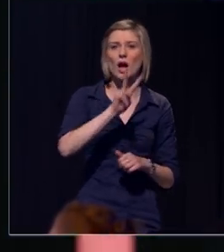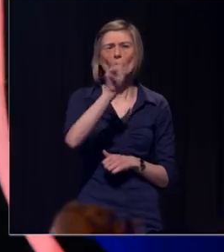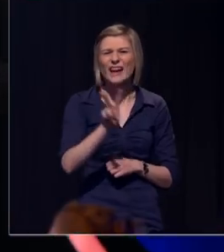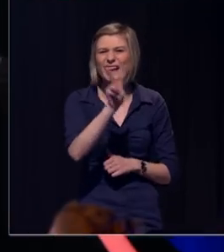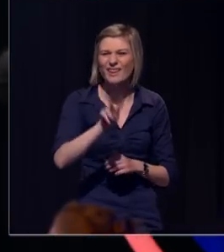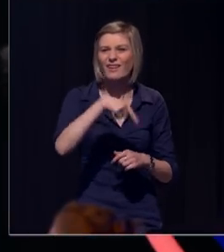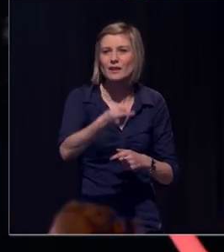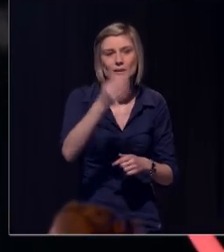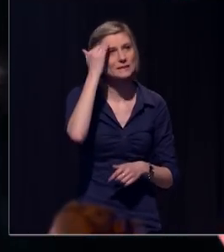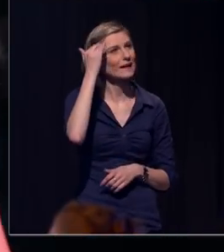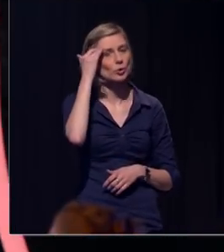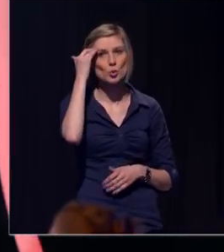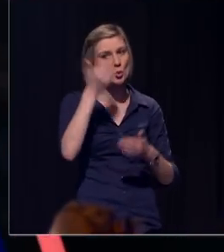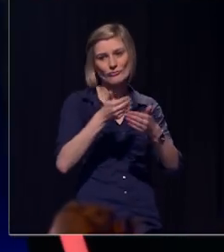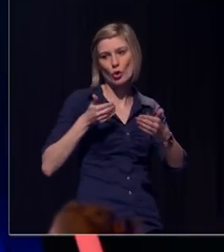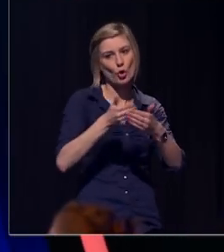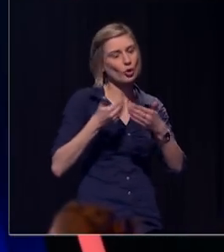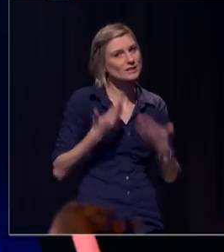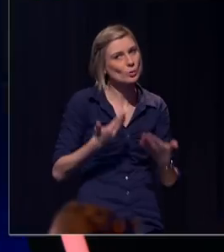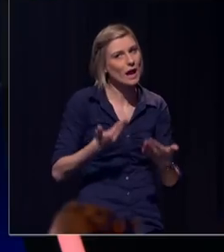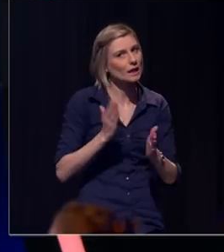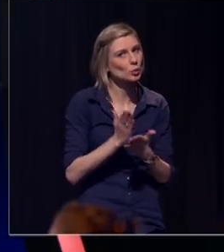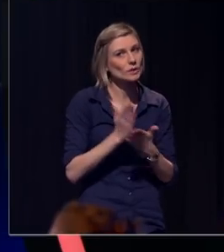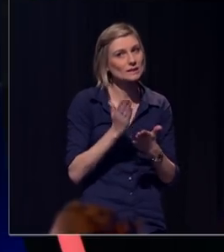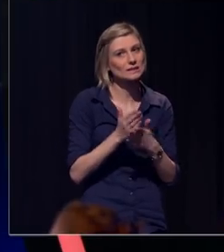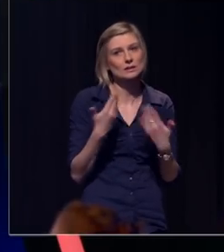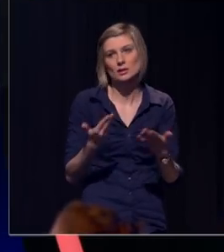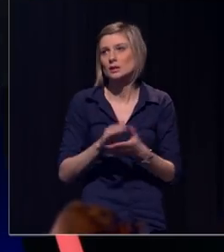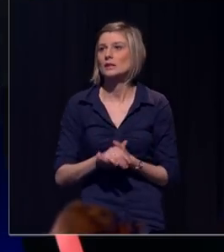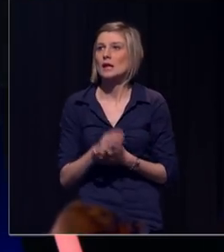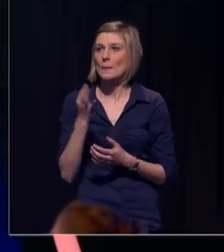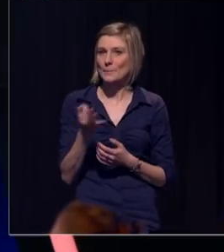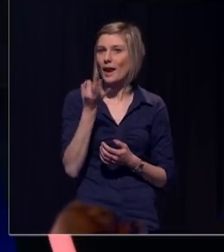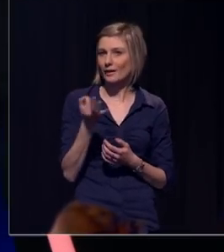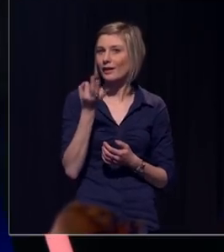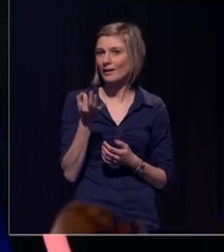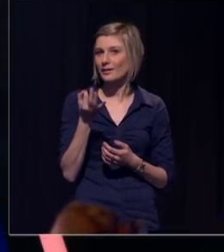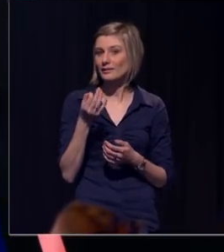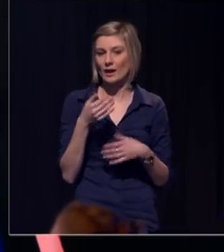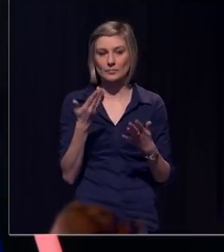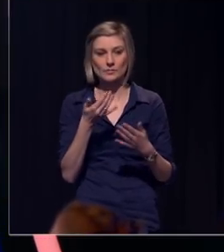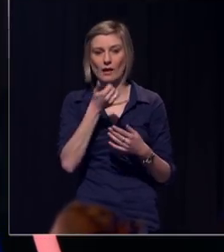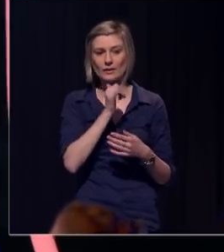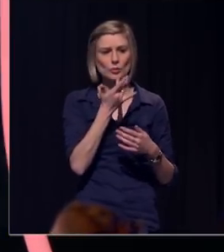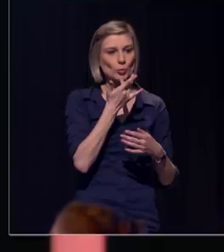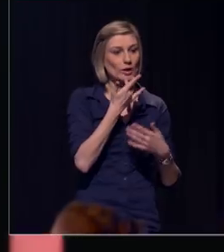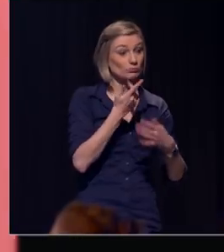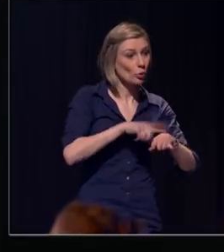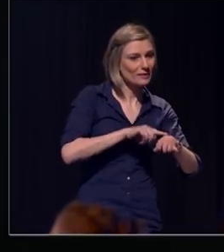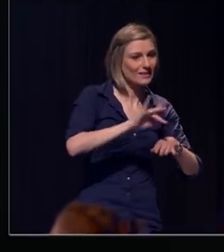In het nu, het moment dat wij moeten kiezen tussen op tijd gaan slapen of niet, bieden zich tientallen andere alternatieven aan.